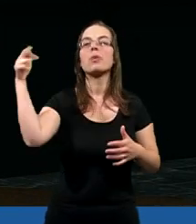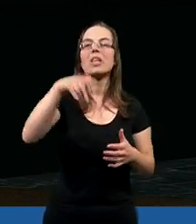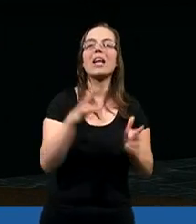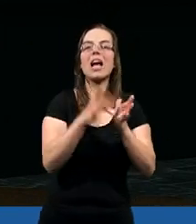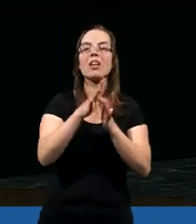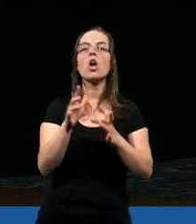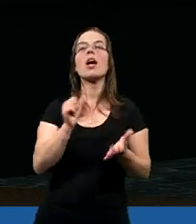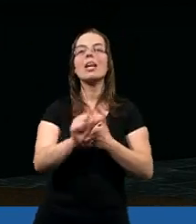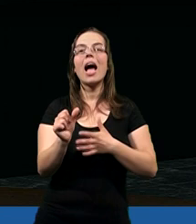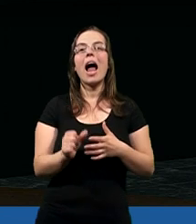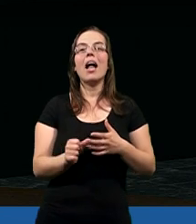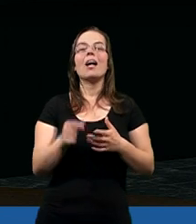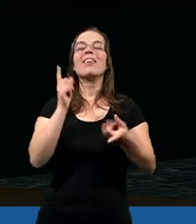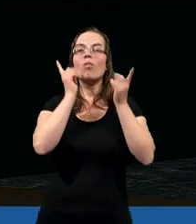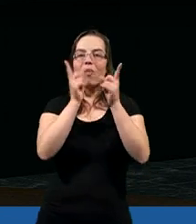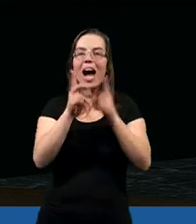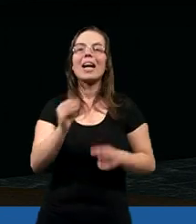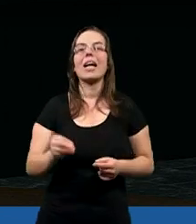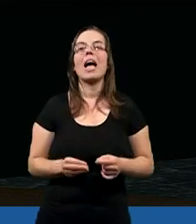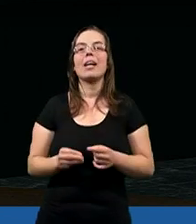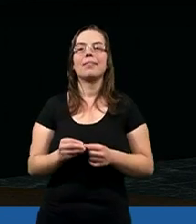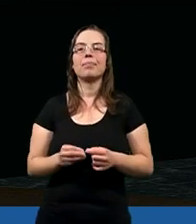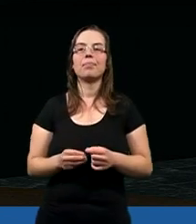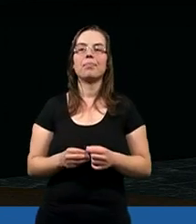przyjście Pana Jezusa, prawda? Zwracają uwagę.